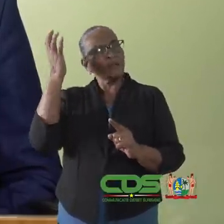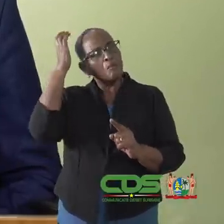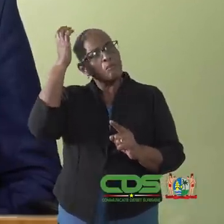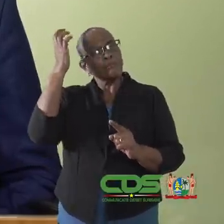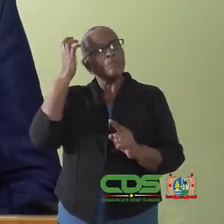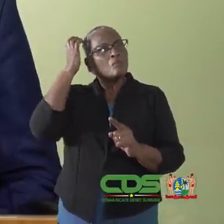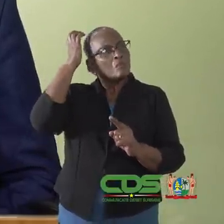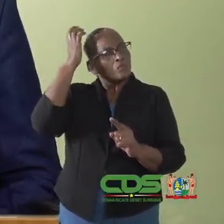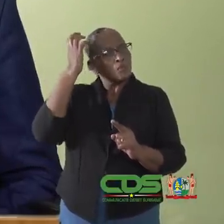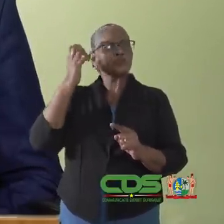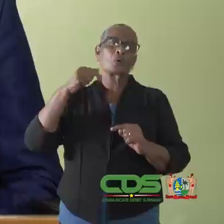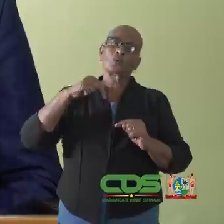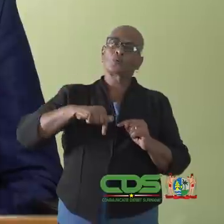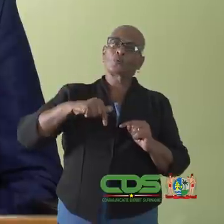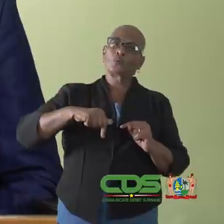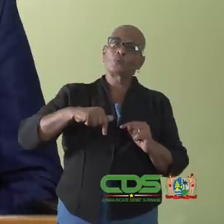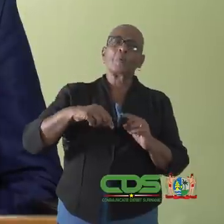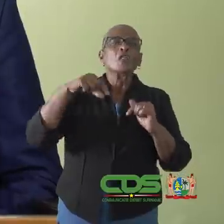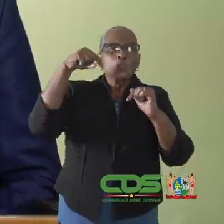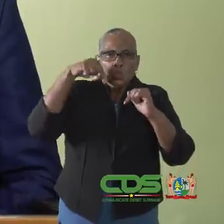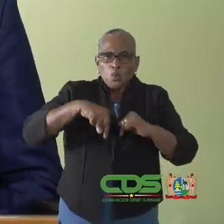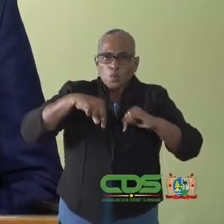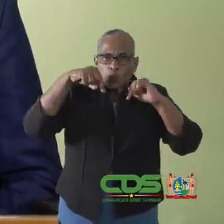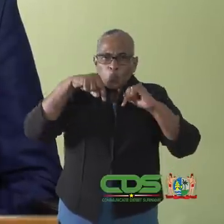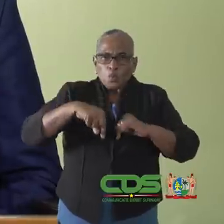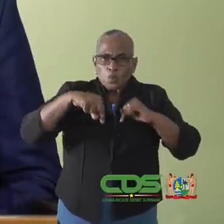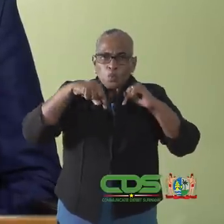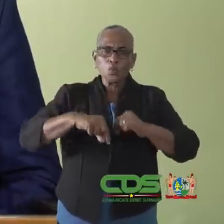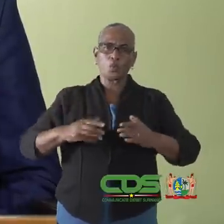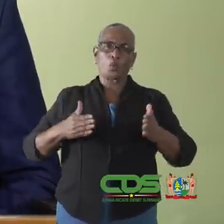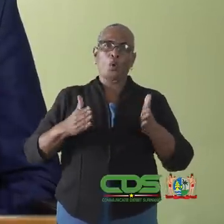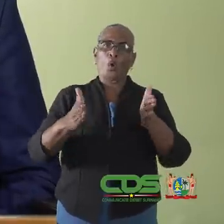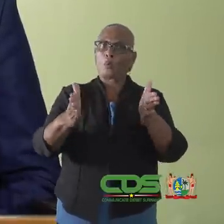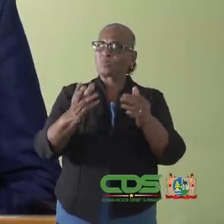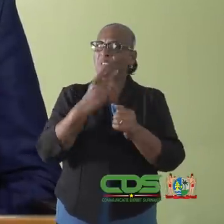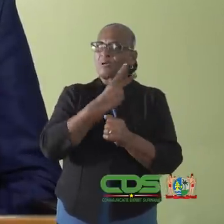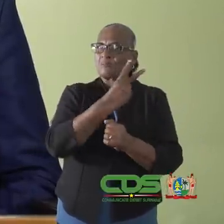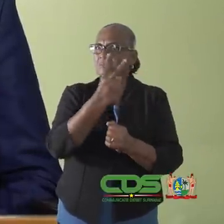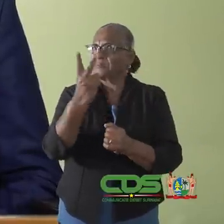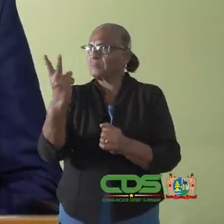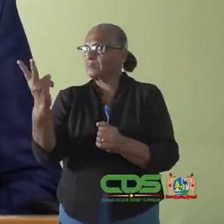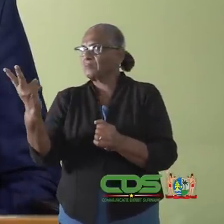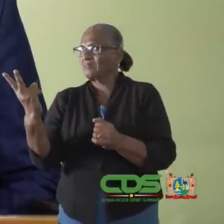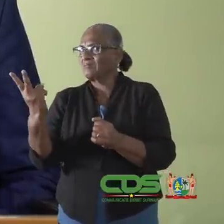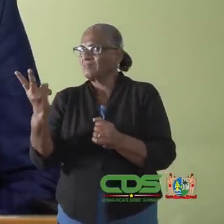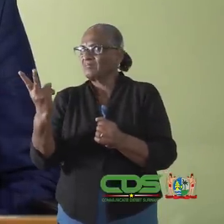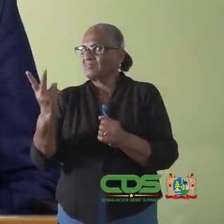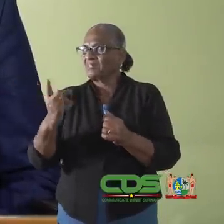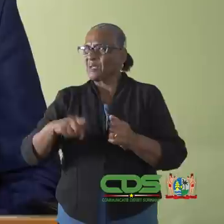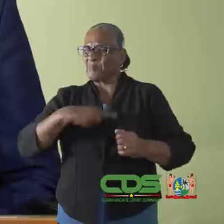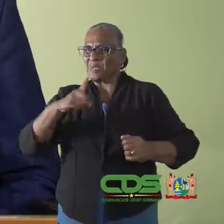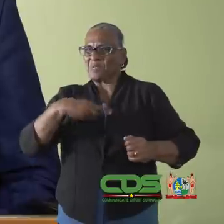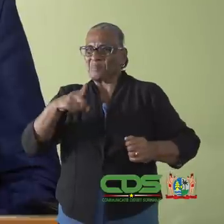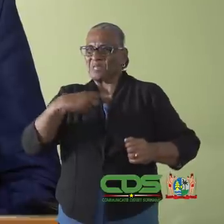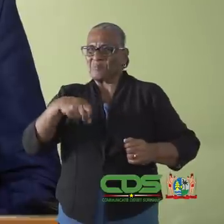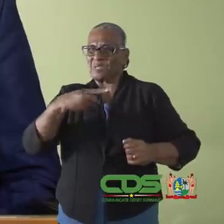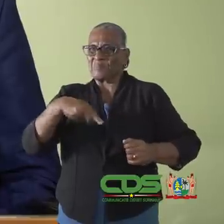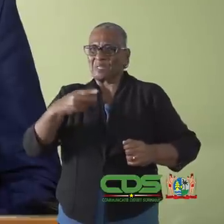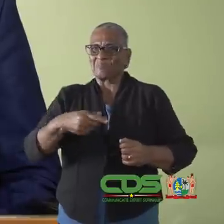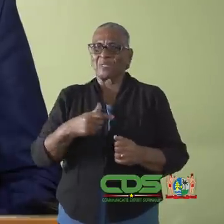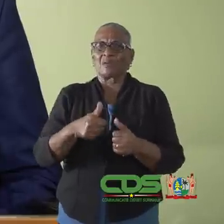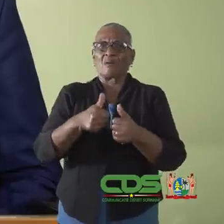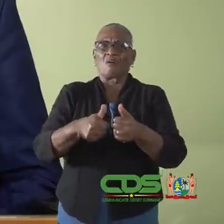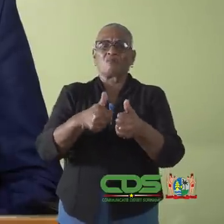Mijn eerder genoemde bezorgdheid heeft te maken met het huidige straatbeeld in Suriname. Er zijn consequent